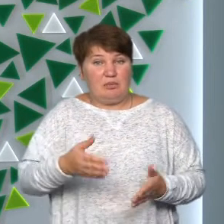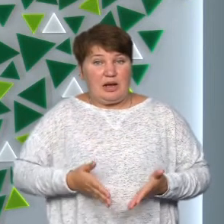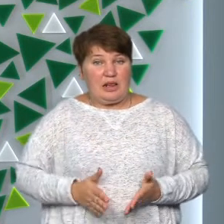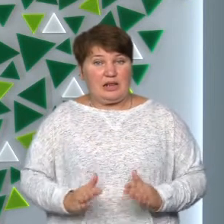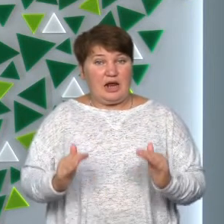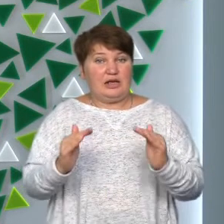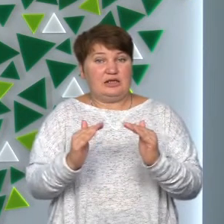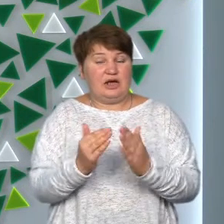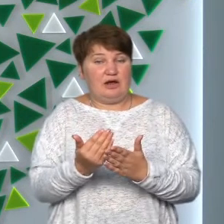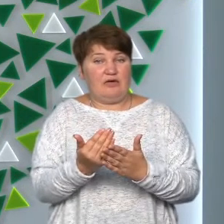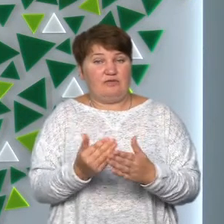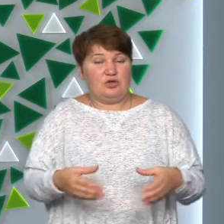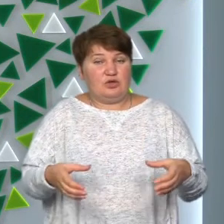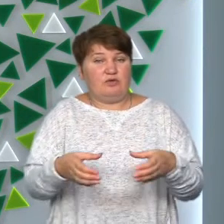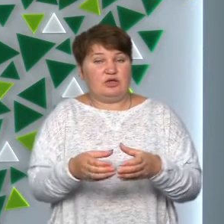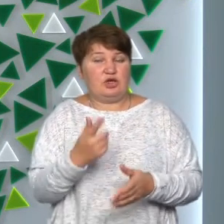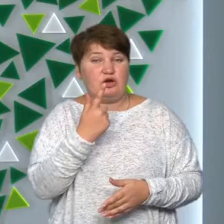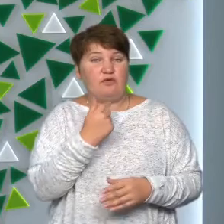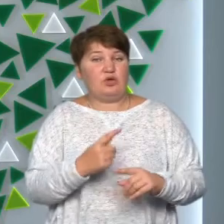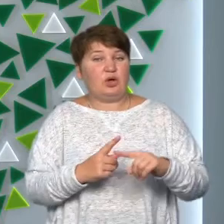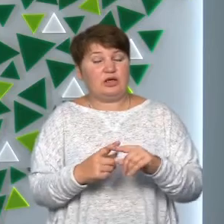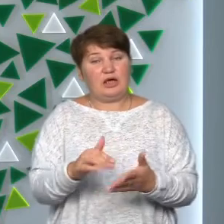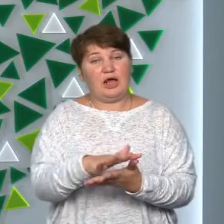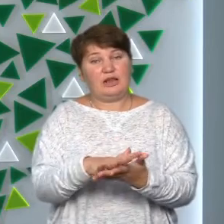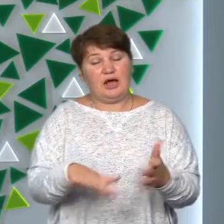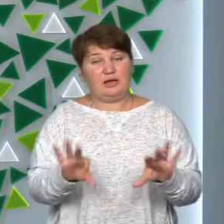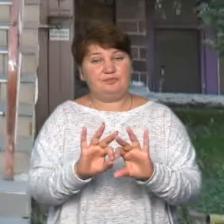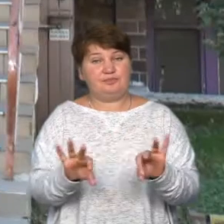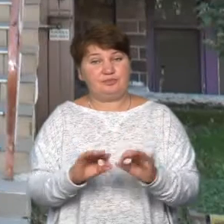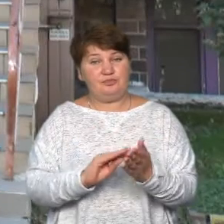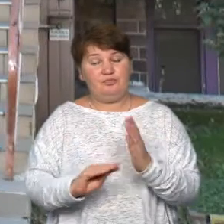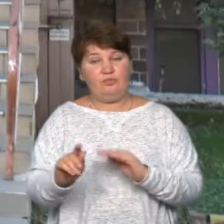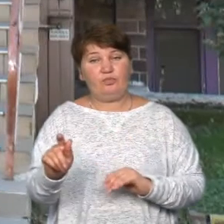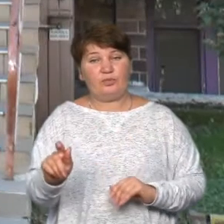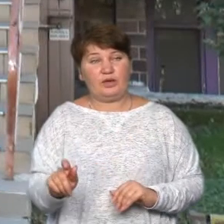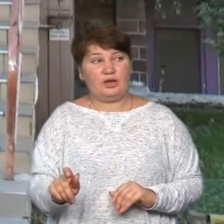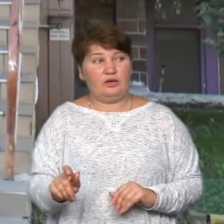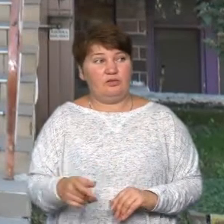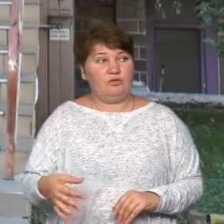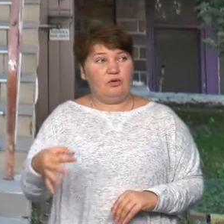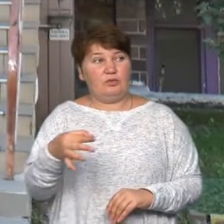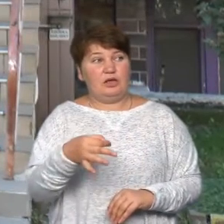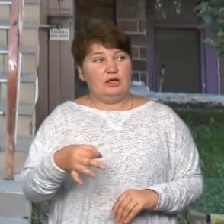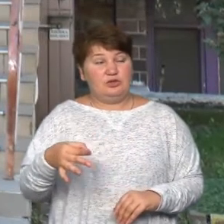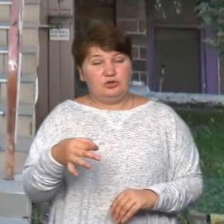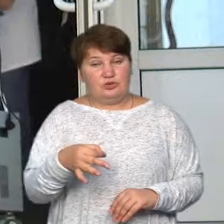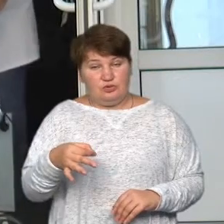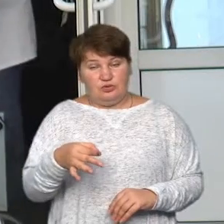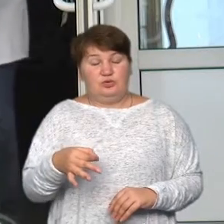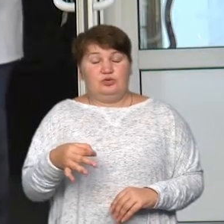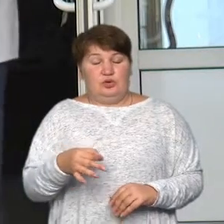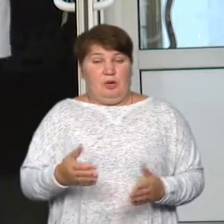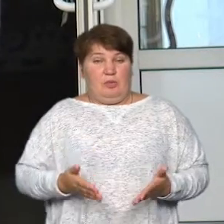від Товариства Червоного Христа. Далі продовжить Ірина Андріїв. У обласному перинатальному центрі вже є шість